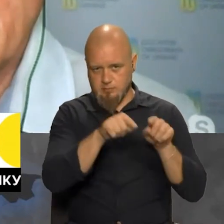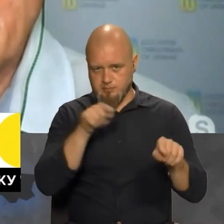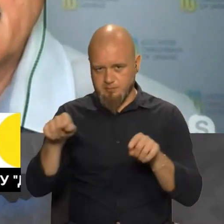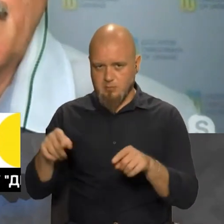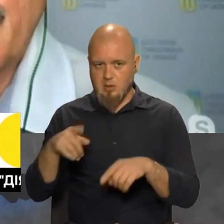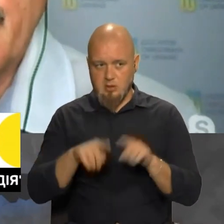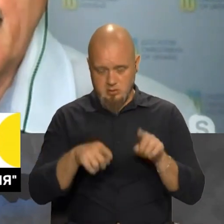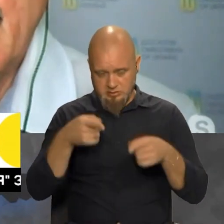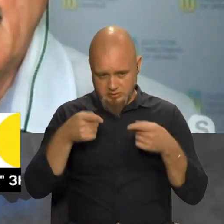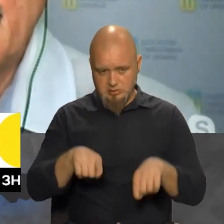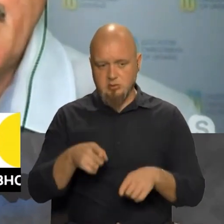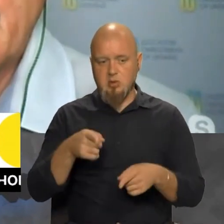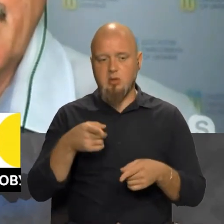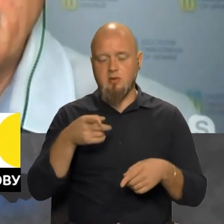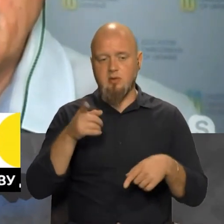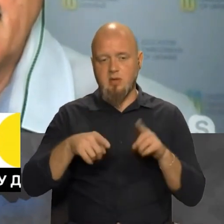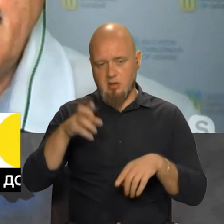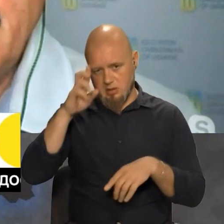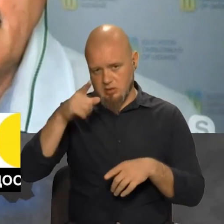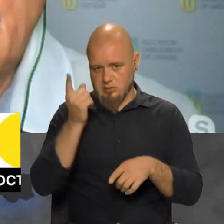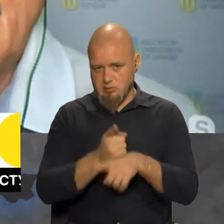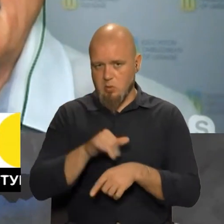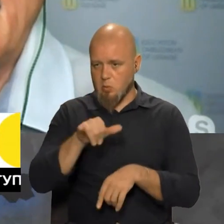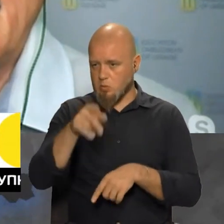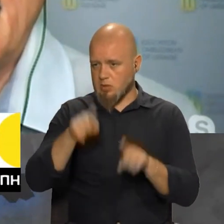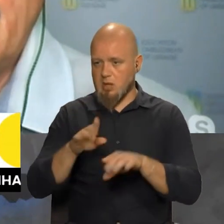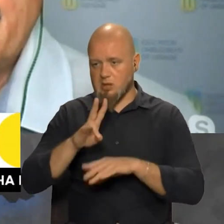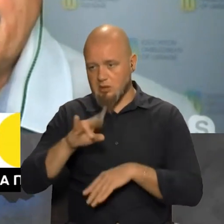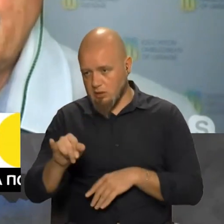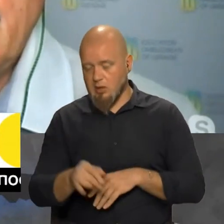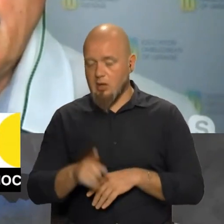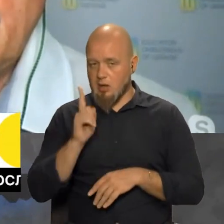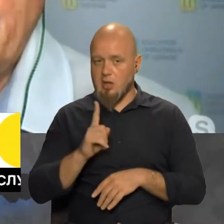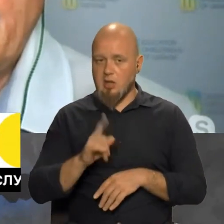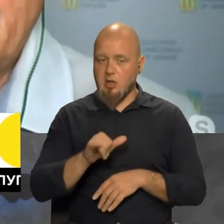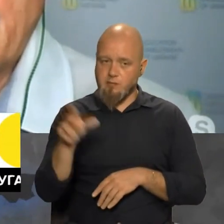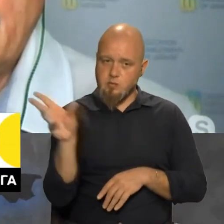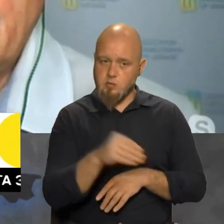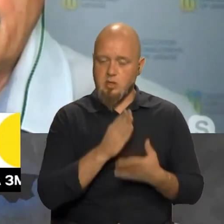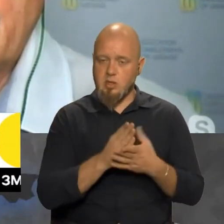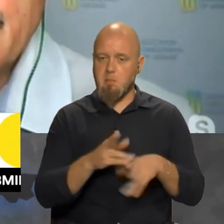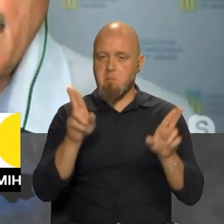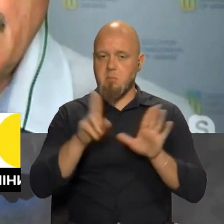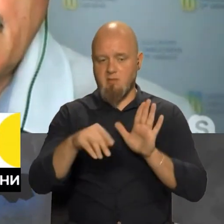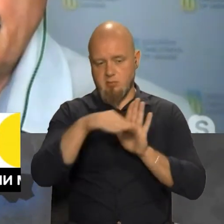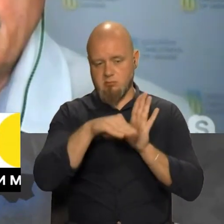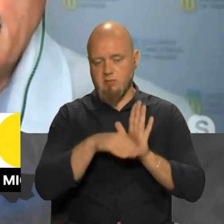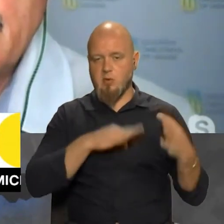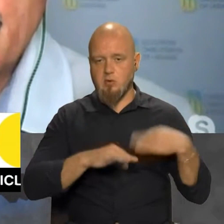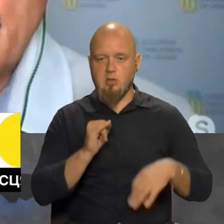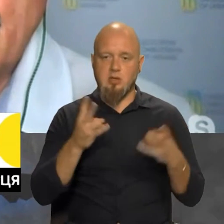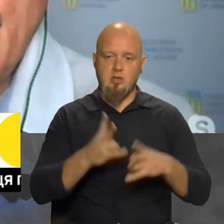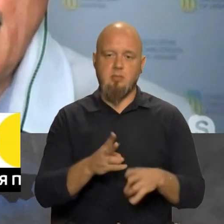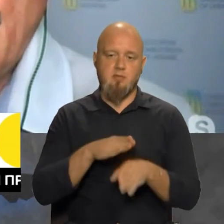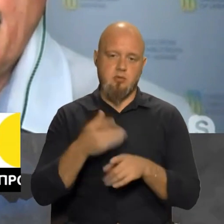дійсно в деяких країнах заборонено, в деяких країнах ні. Але всюди є певні правила використання і